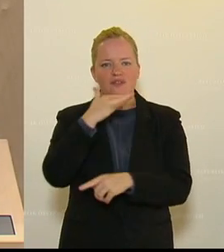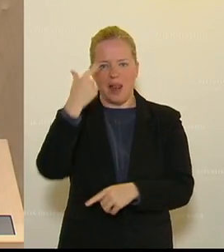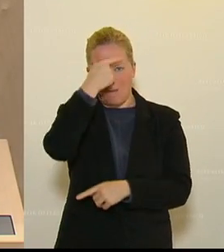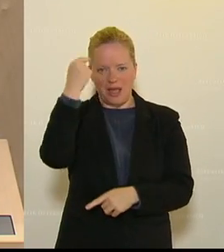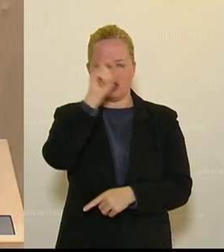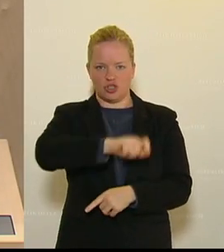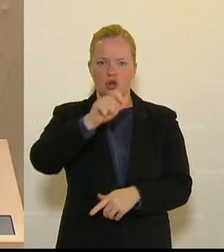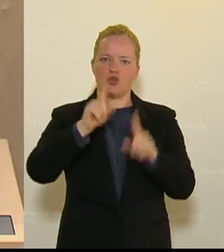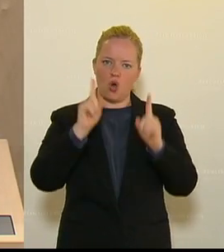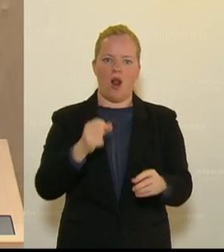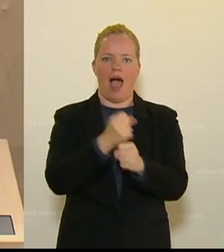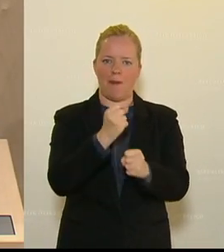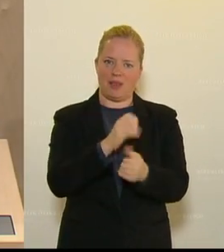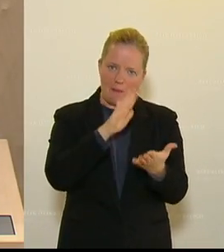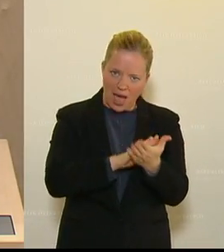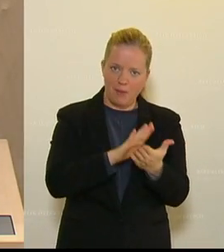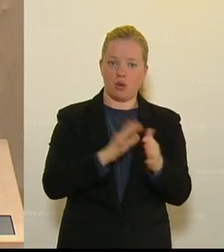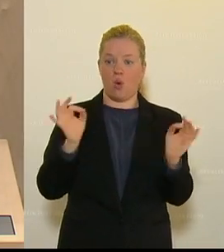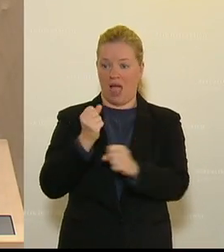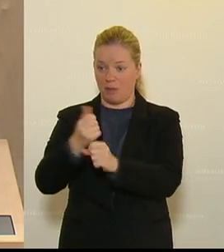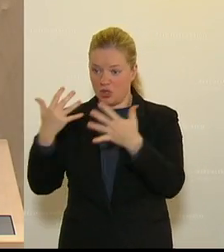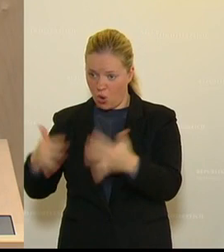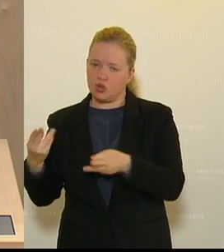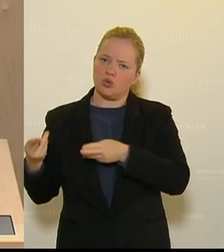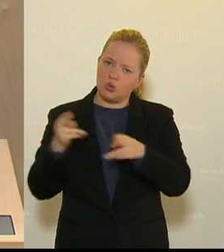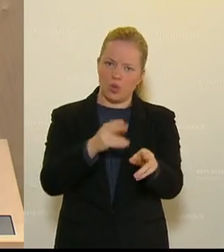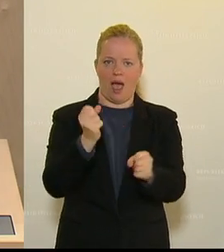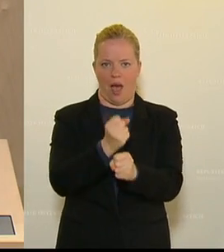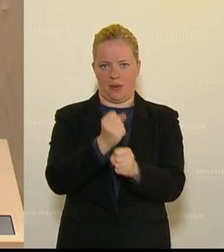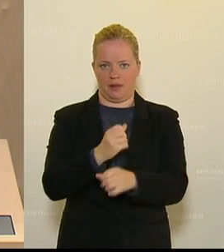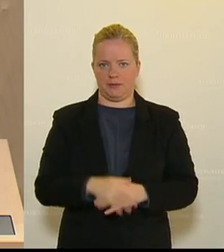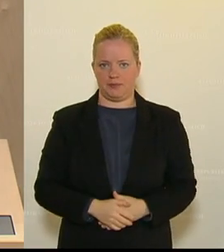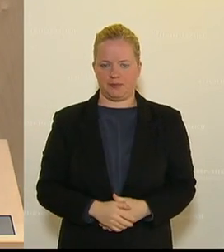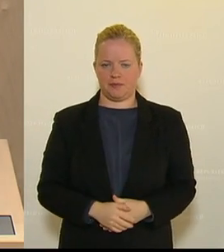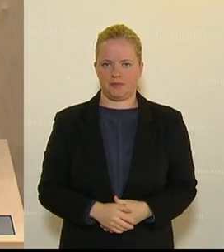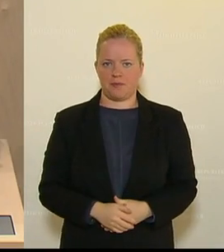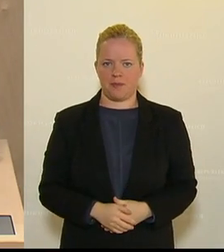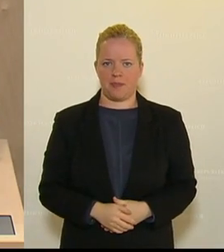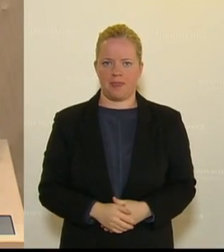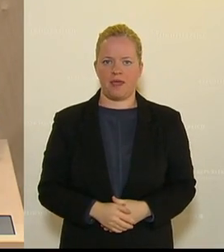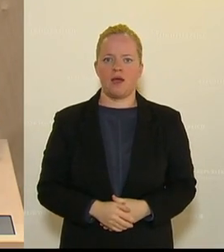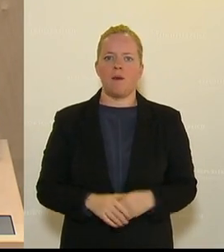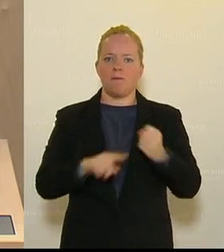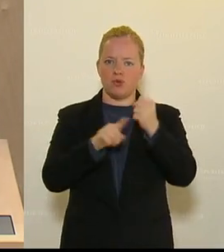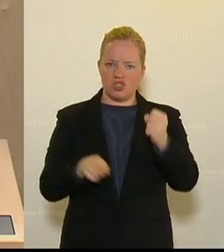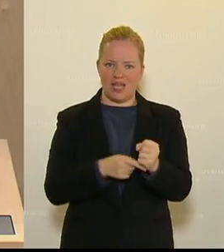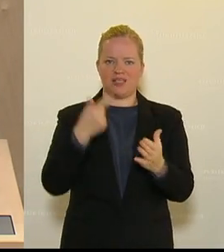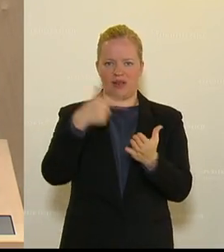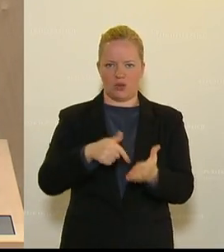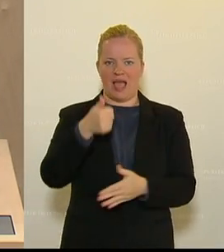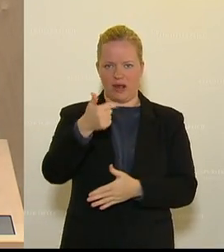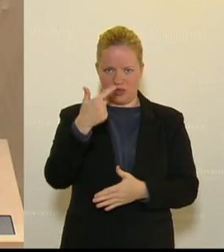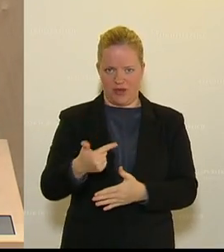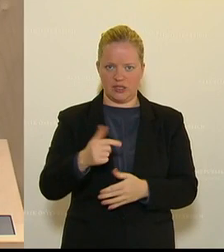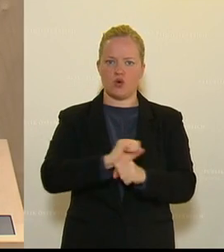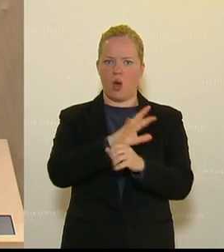halten und Arbeitslose wieder in ein Arbeitsverhältnis zu bringen. Ich möchte heute das Budget 2021 in der